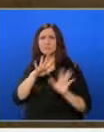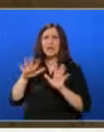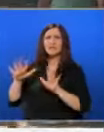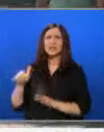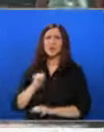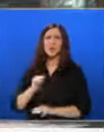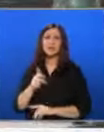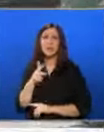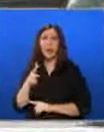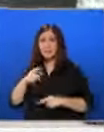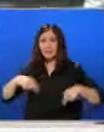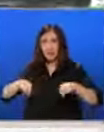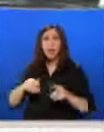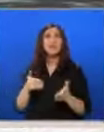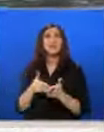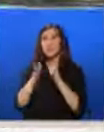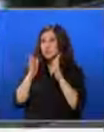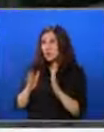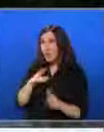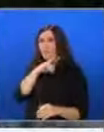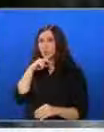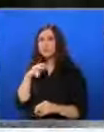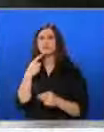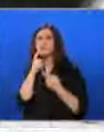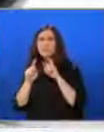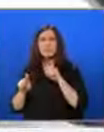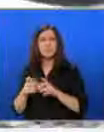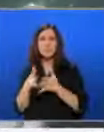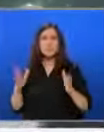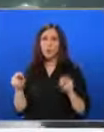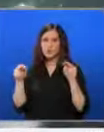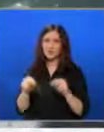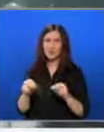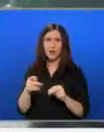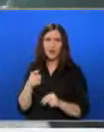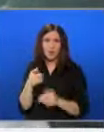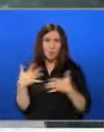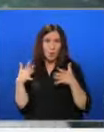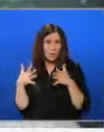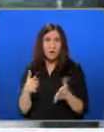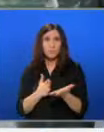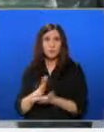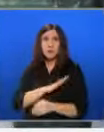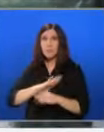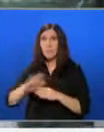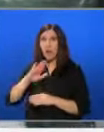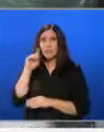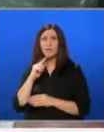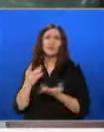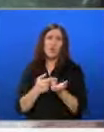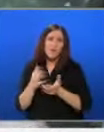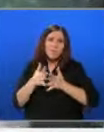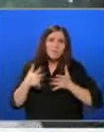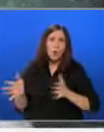охранителни камери в района. За да бъде установен, полицията разпита и множество свидетели. Та е много дръско. Посред дяло ден толкова много хора